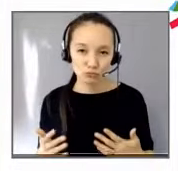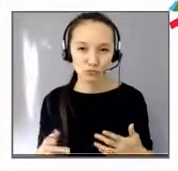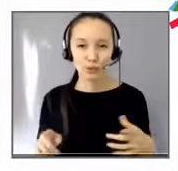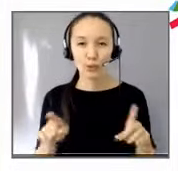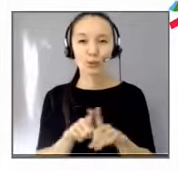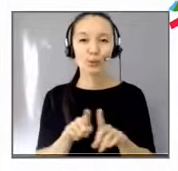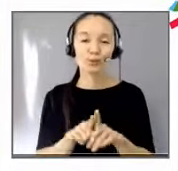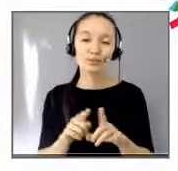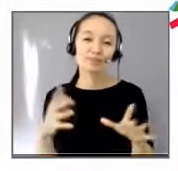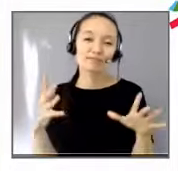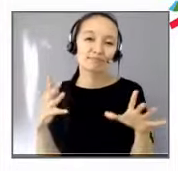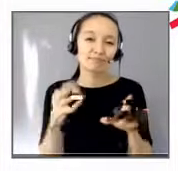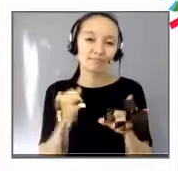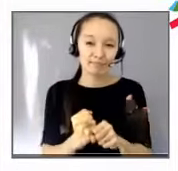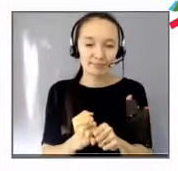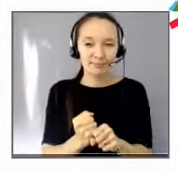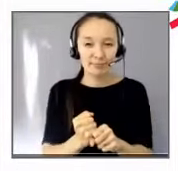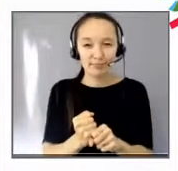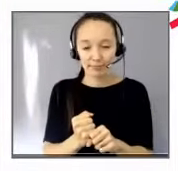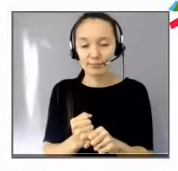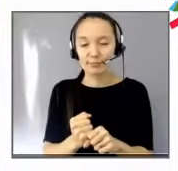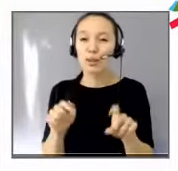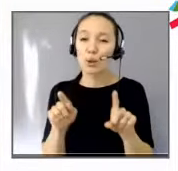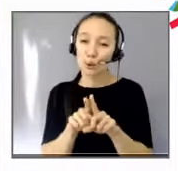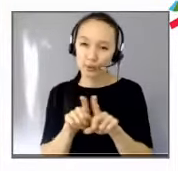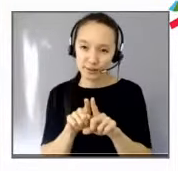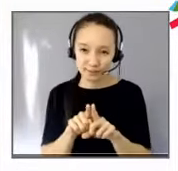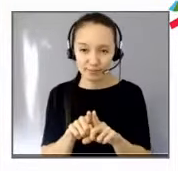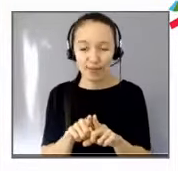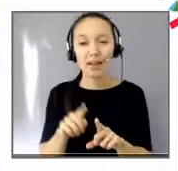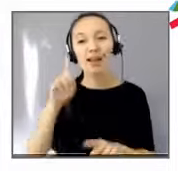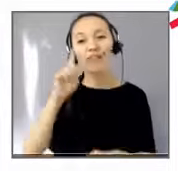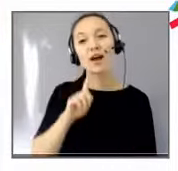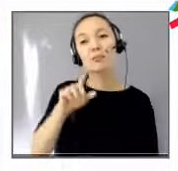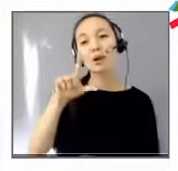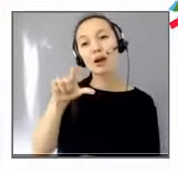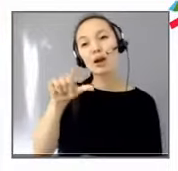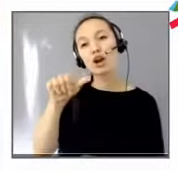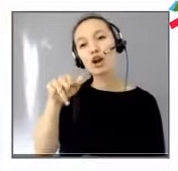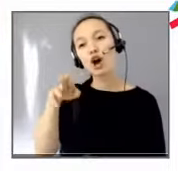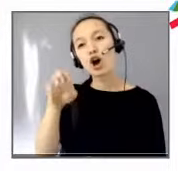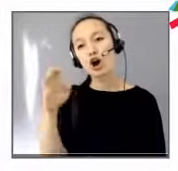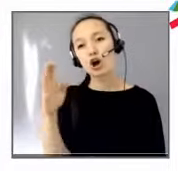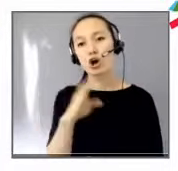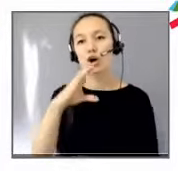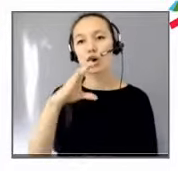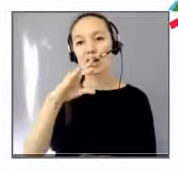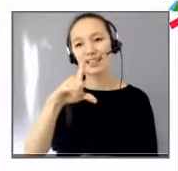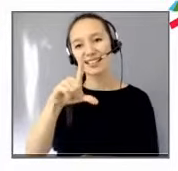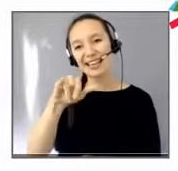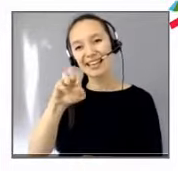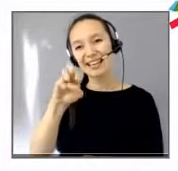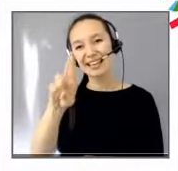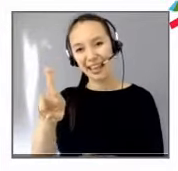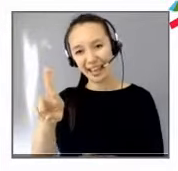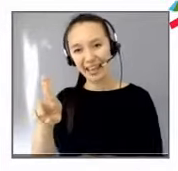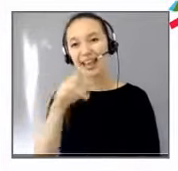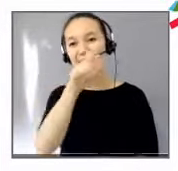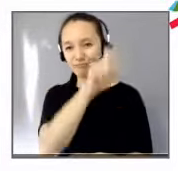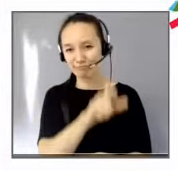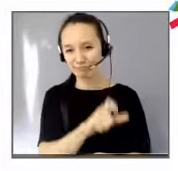tout spécial pour l'orcellier puisque l'orcellier travaille avec nous sur cette opération